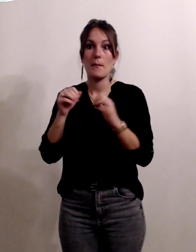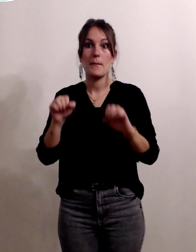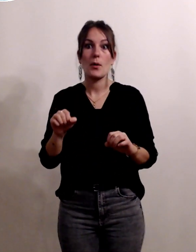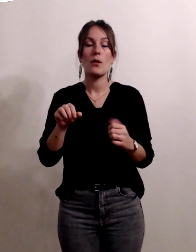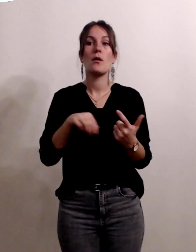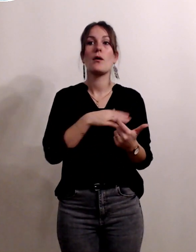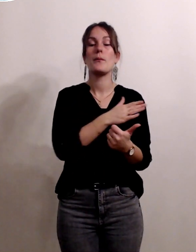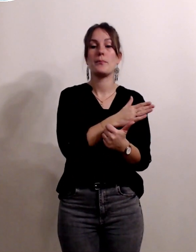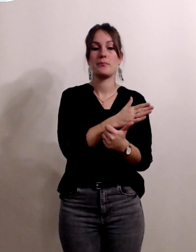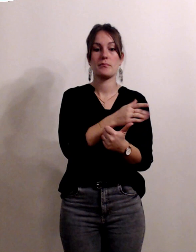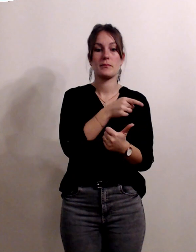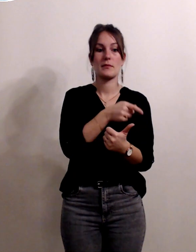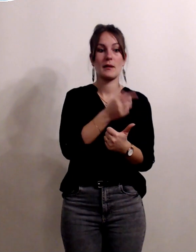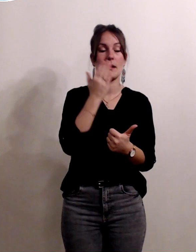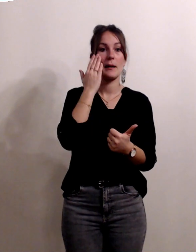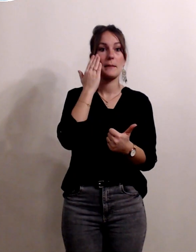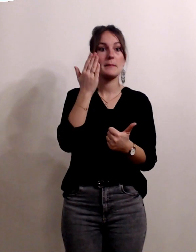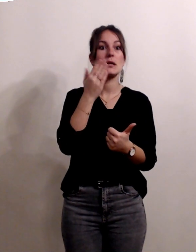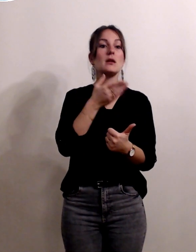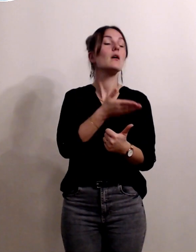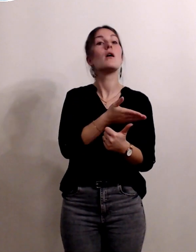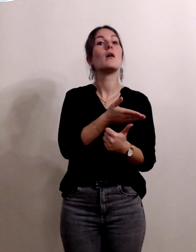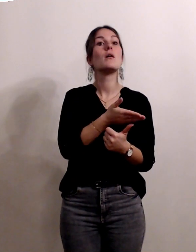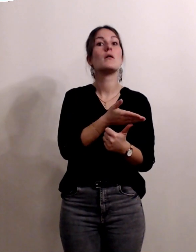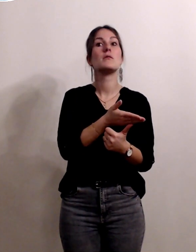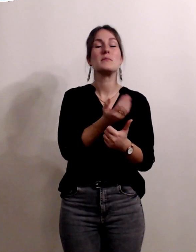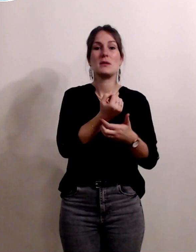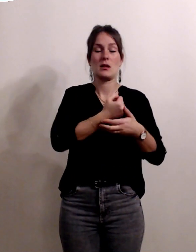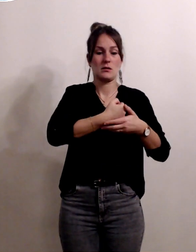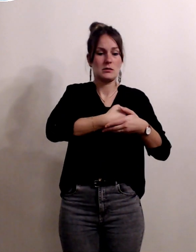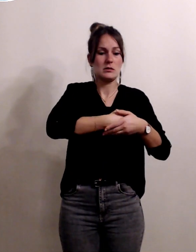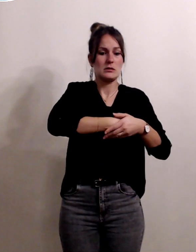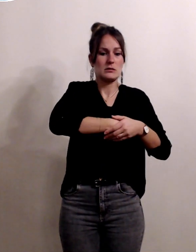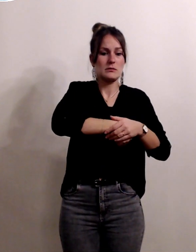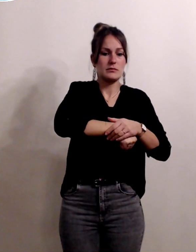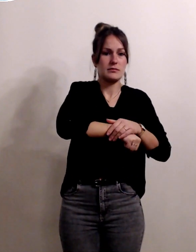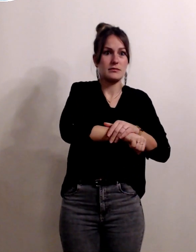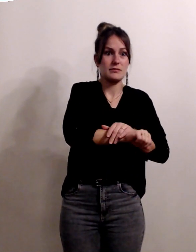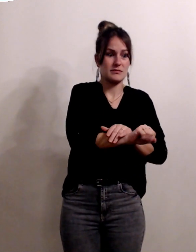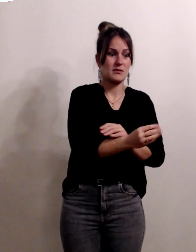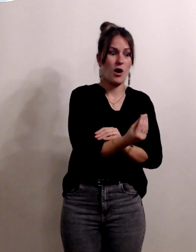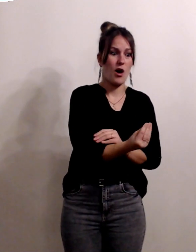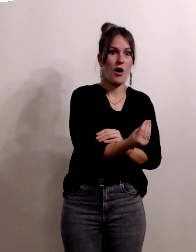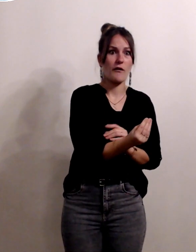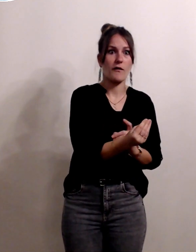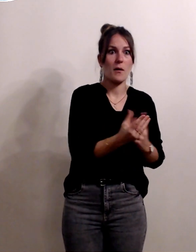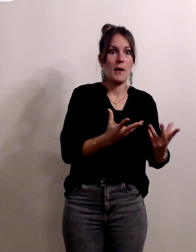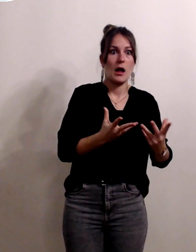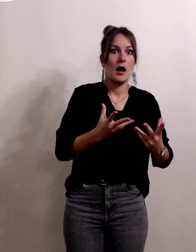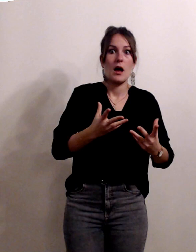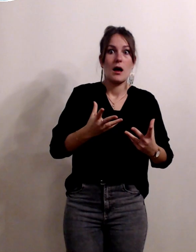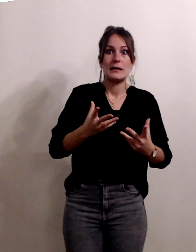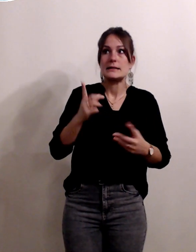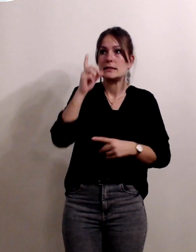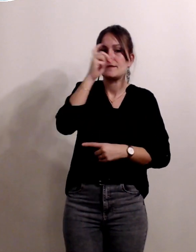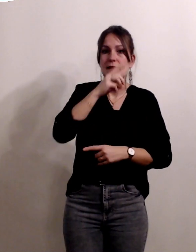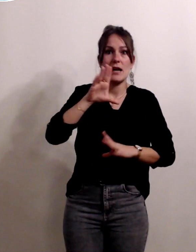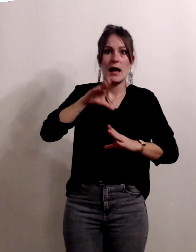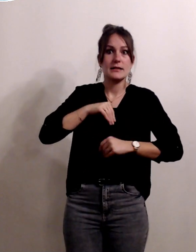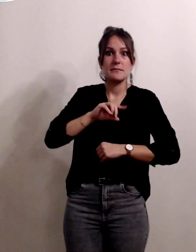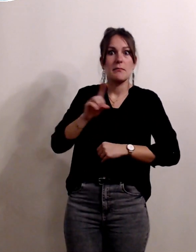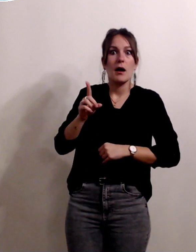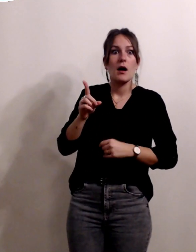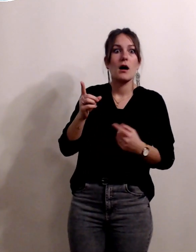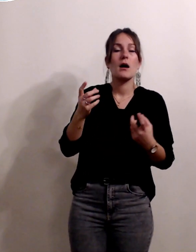ce sont la mauvaise tolérance à l'accouchement du futur enfant en fait c'est à dire tout ce qui